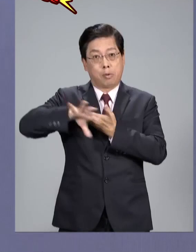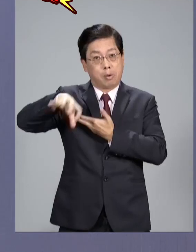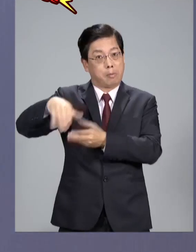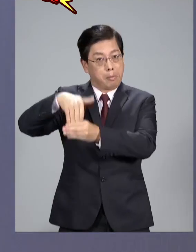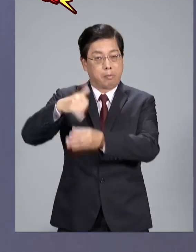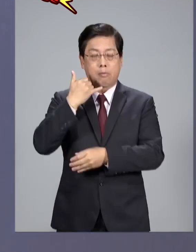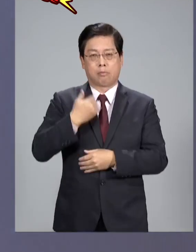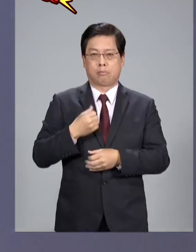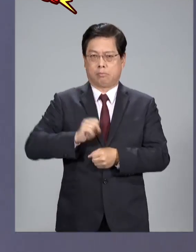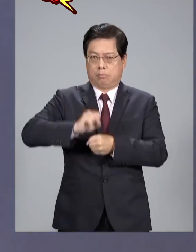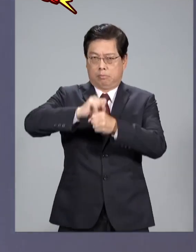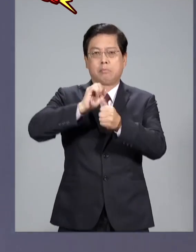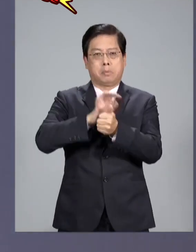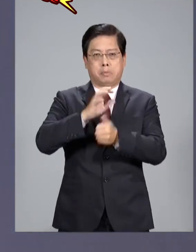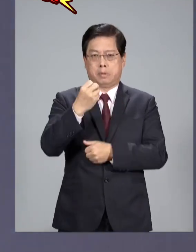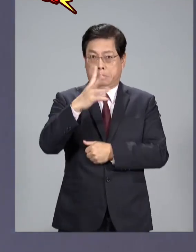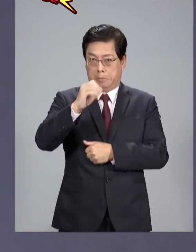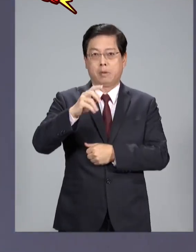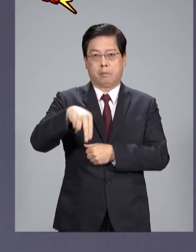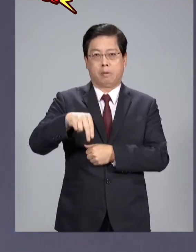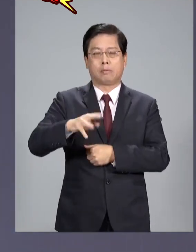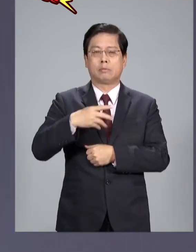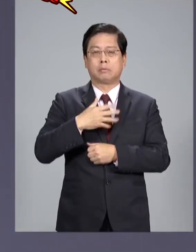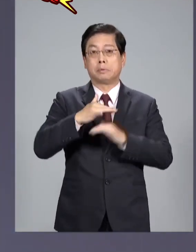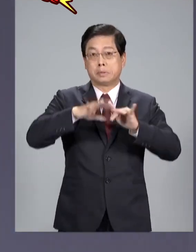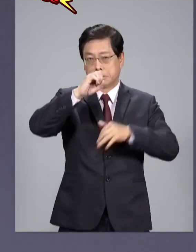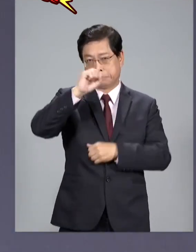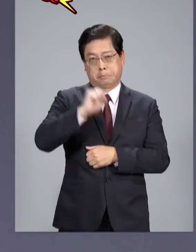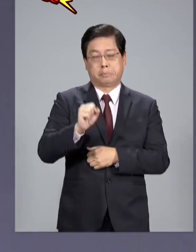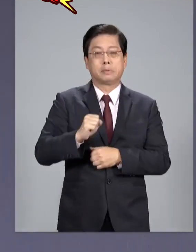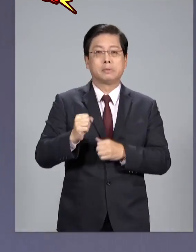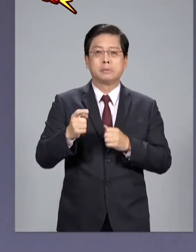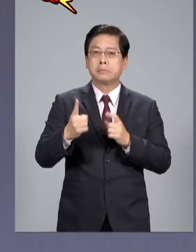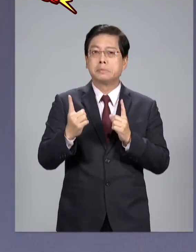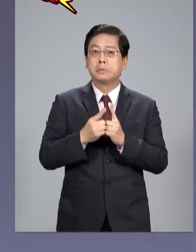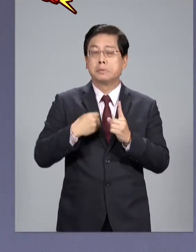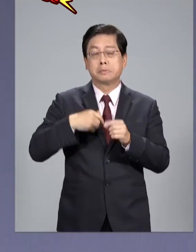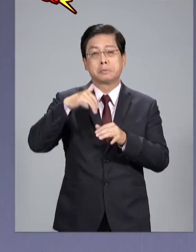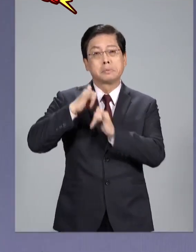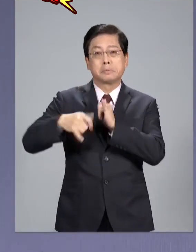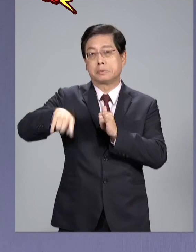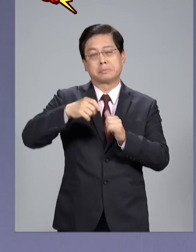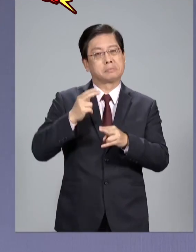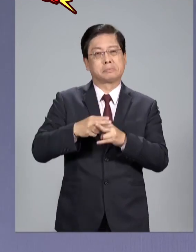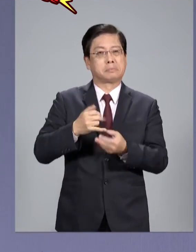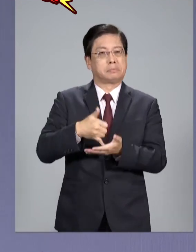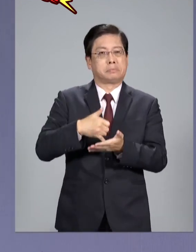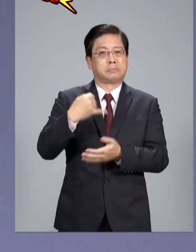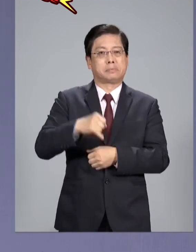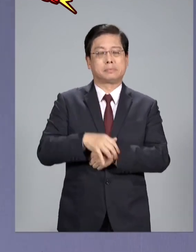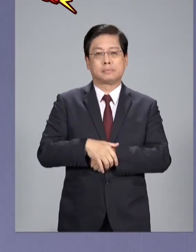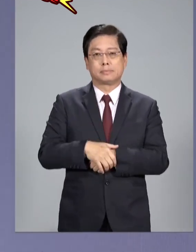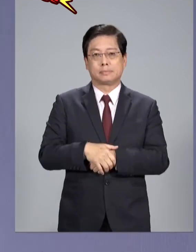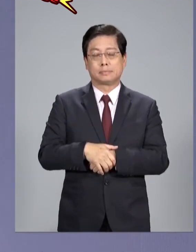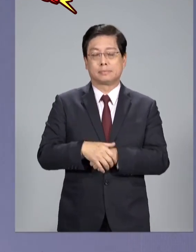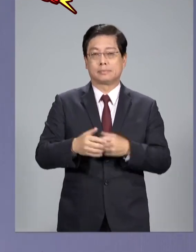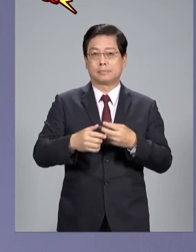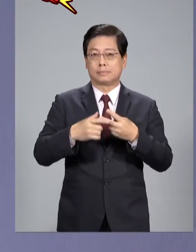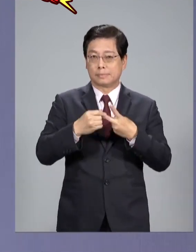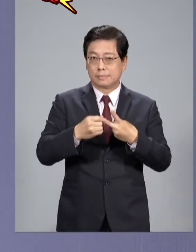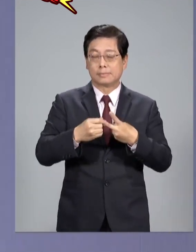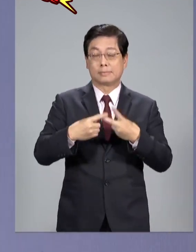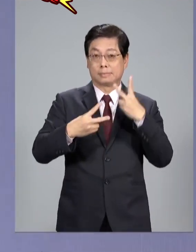兩百萬人起碼但是民進黨就是不肯因為民進黨對我們的選民沒有信心那另外